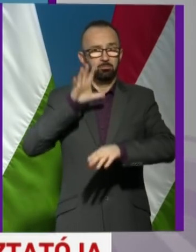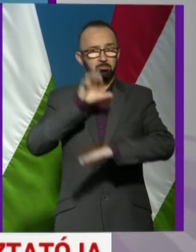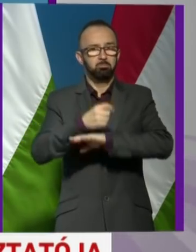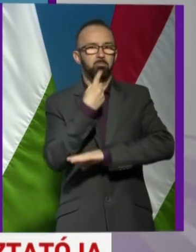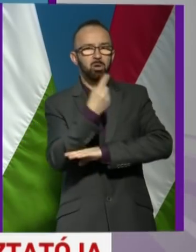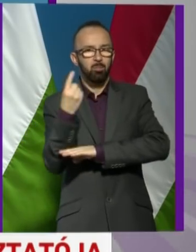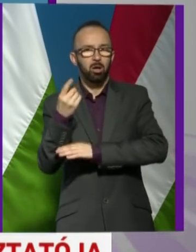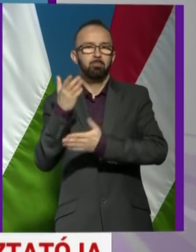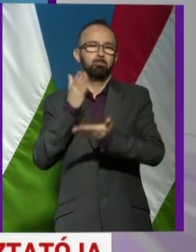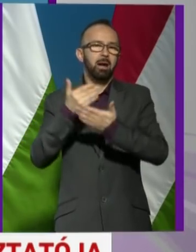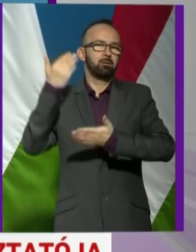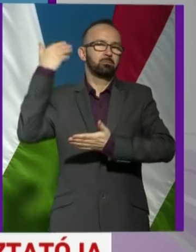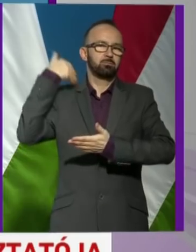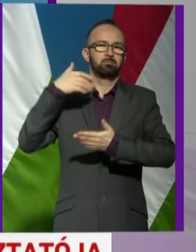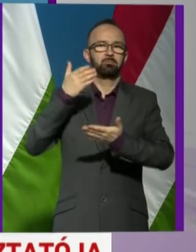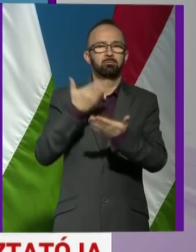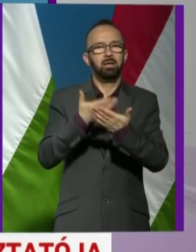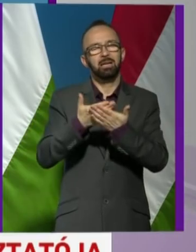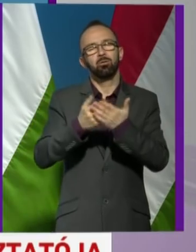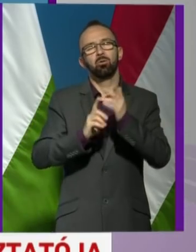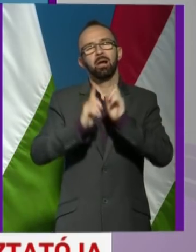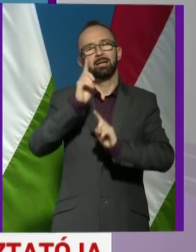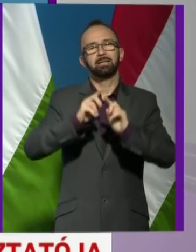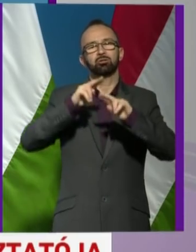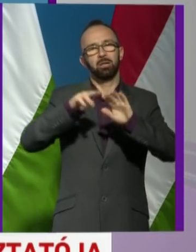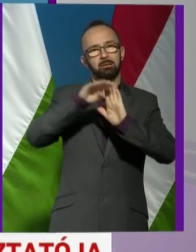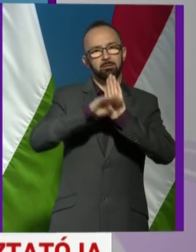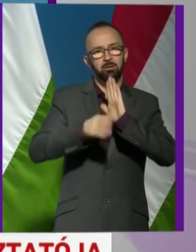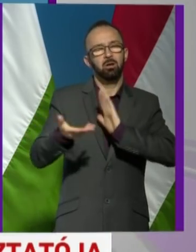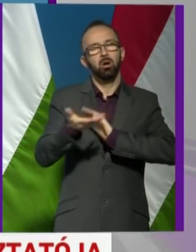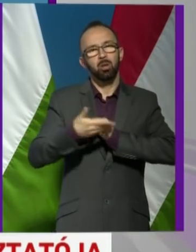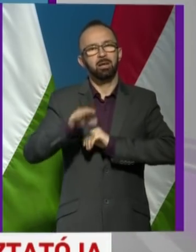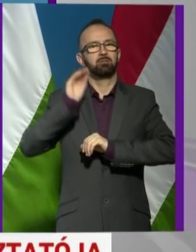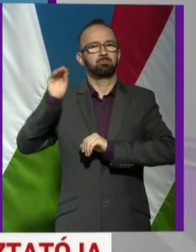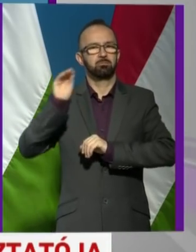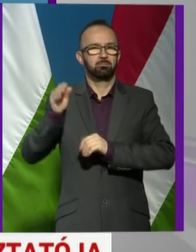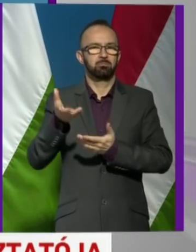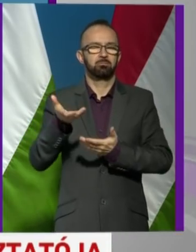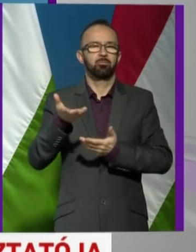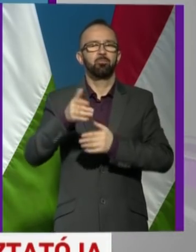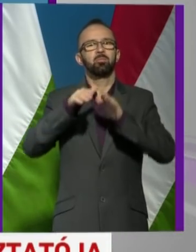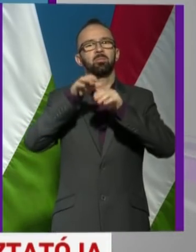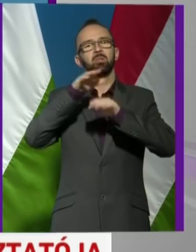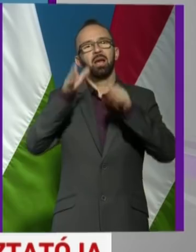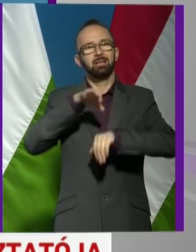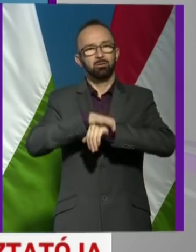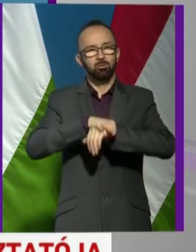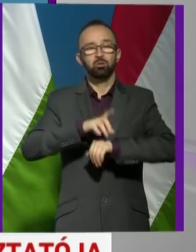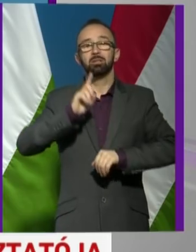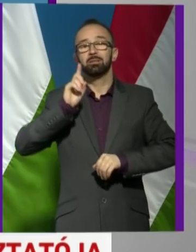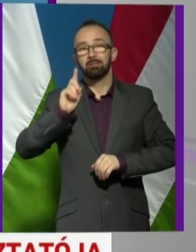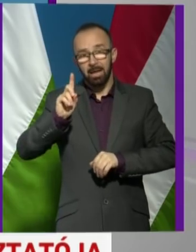magukon, akkor a már korábban kialakító teljárásra ennek megfelelően értesítsék a házi orvosukat, de